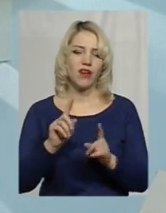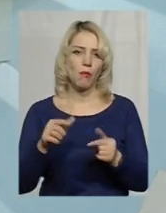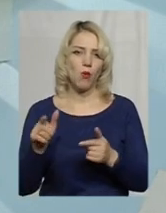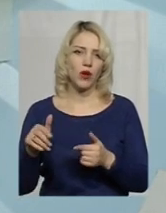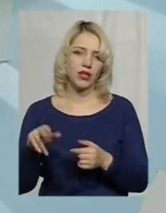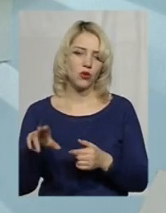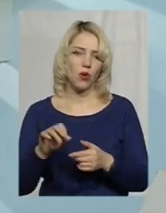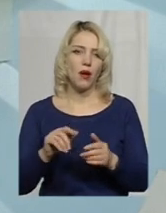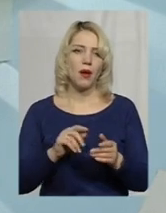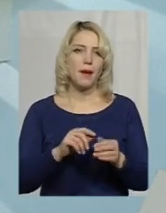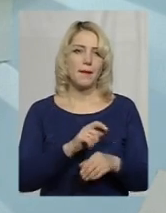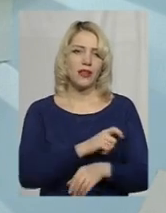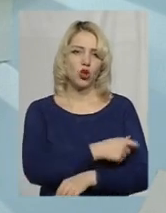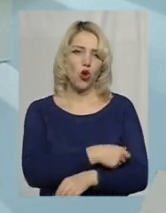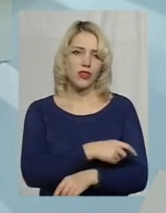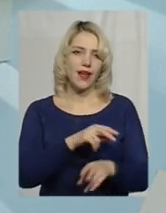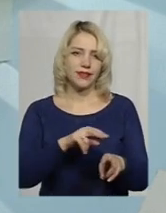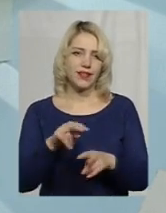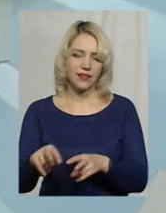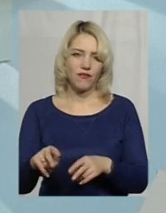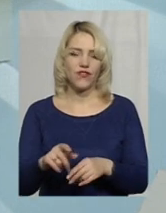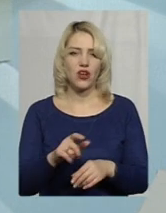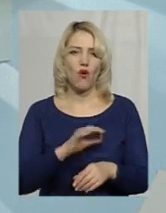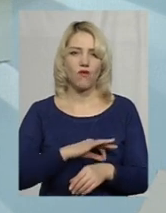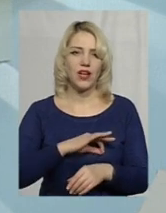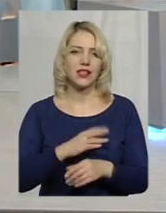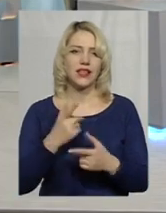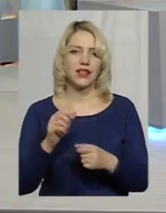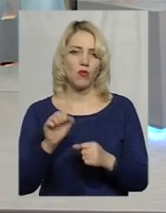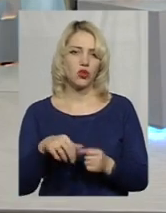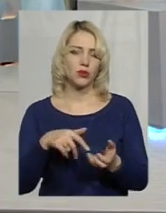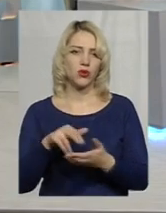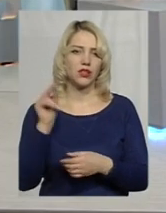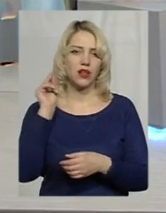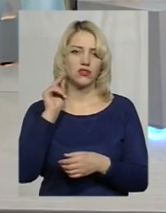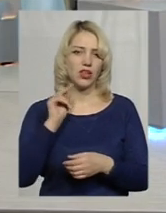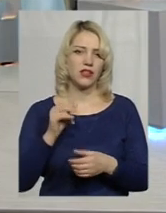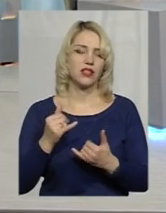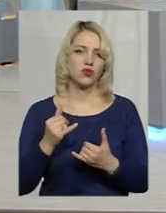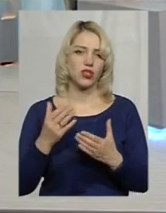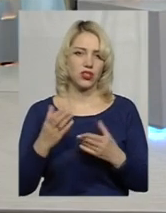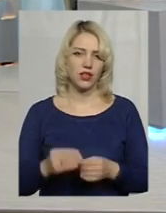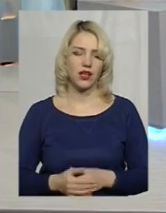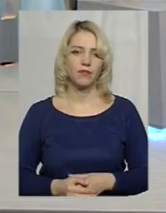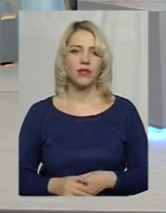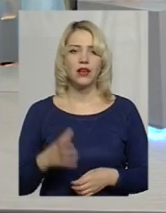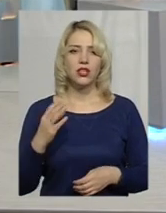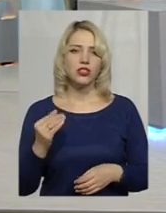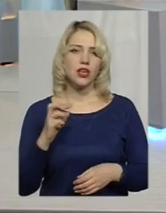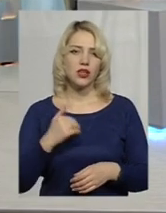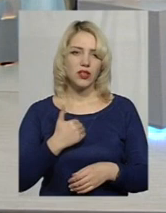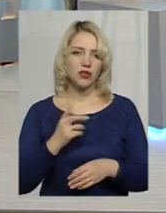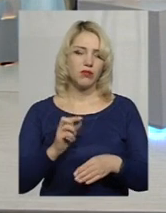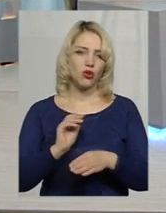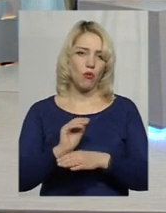патронатних вихователів і де можна пройти навчання на сьогоднішній день. Ще хотіла би доповнити, що дуже важливо,